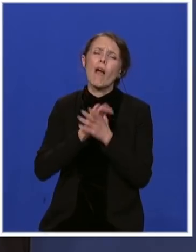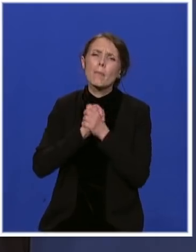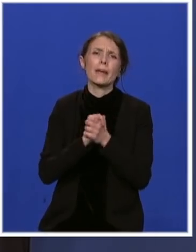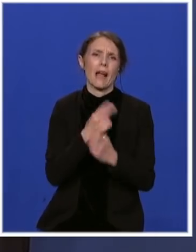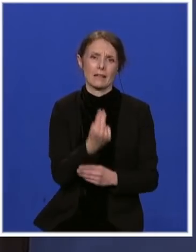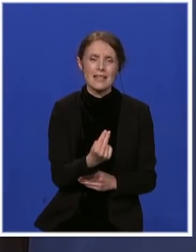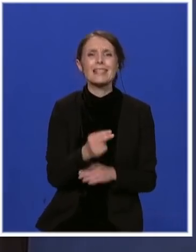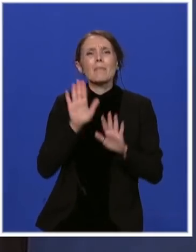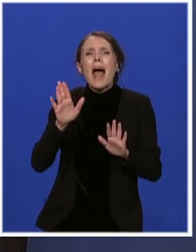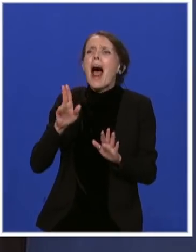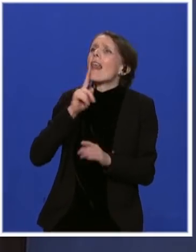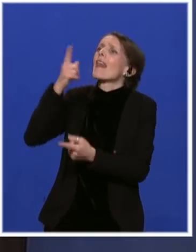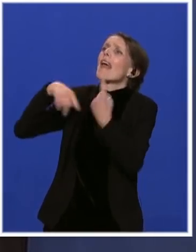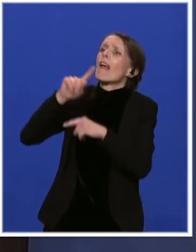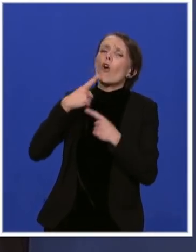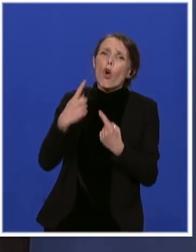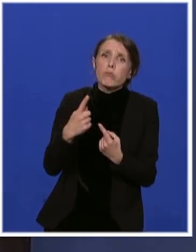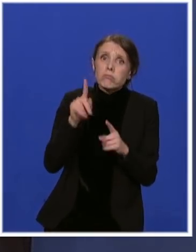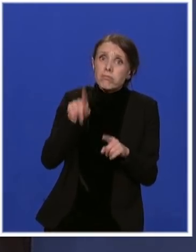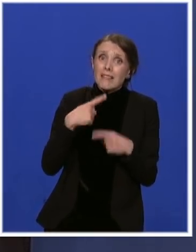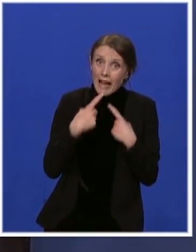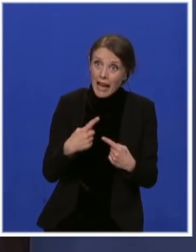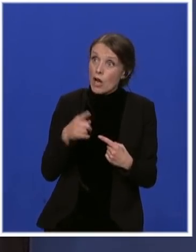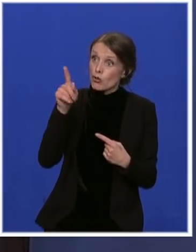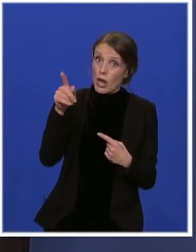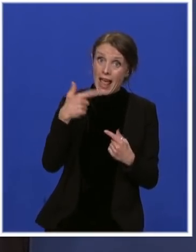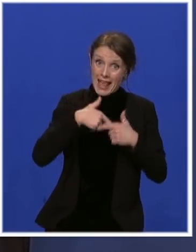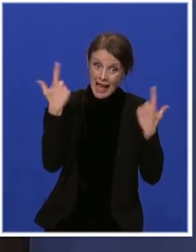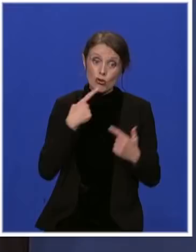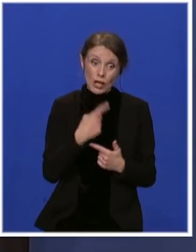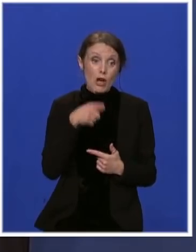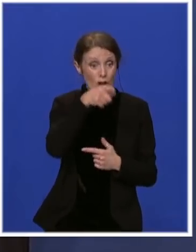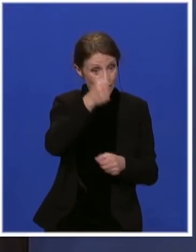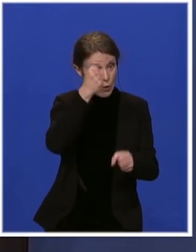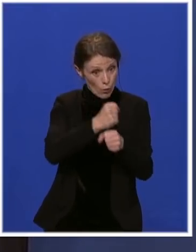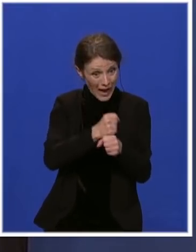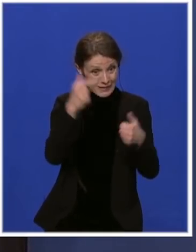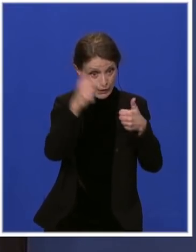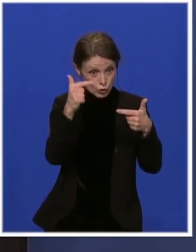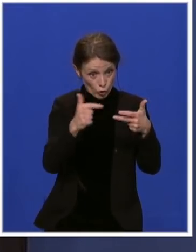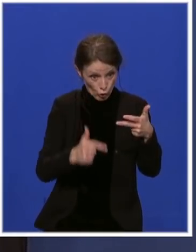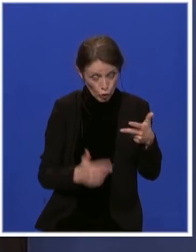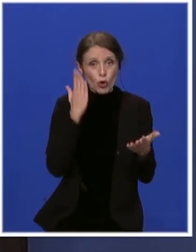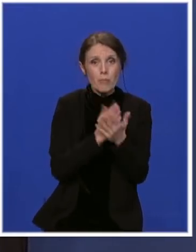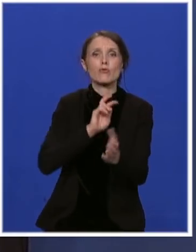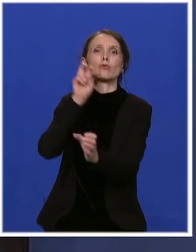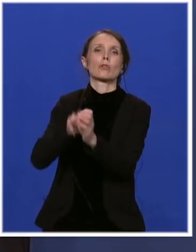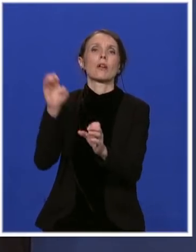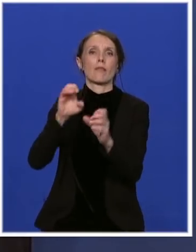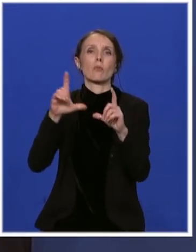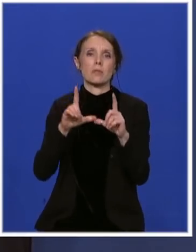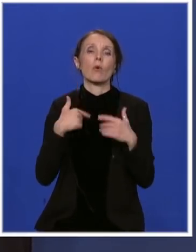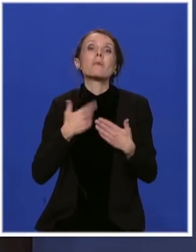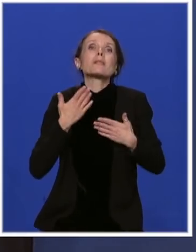da nam neko kaže ajde ljudi uradite nešto i bit ćete člana Evropske unije. Volali bi smo još